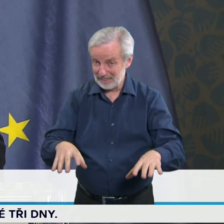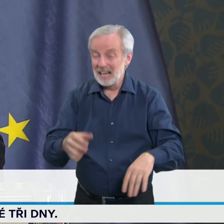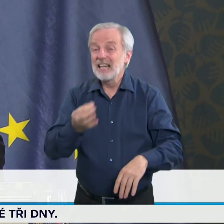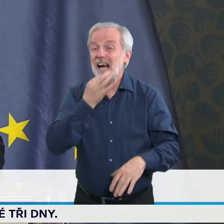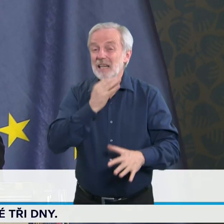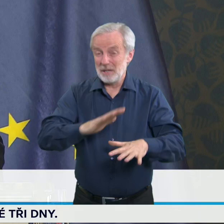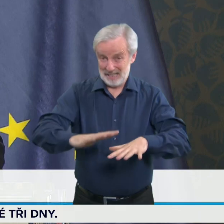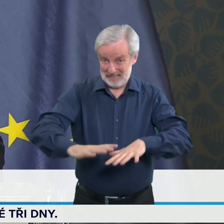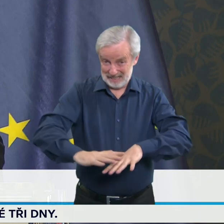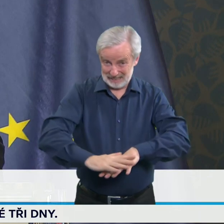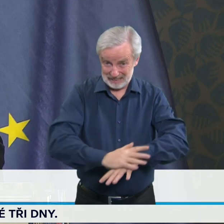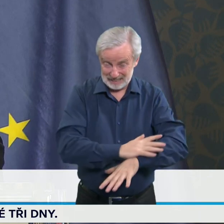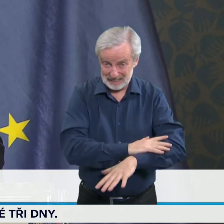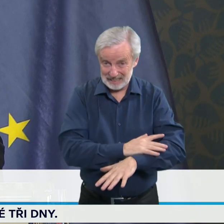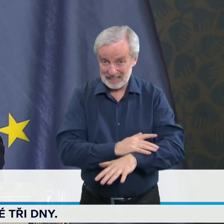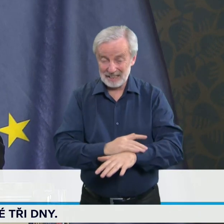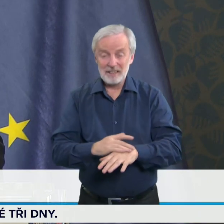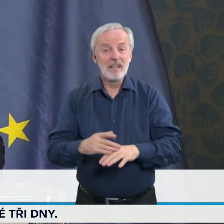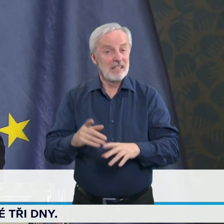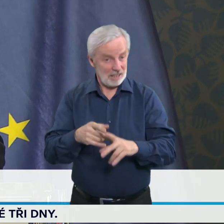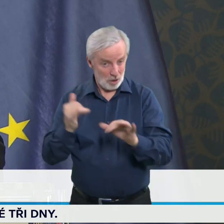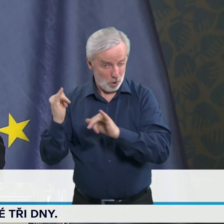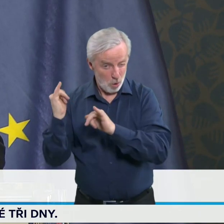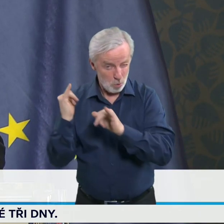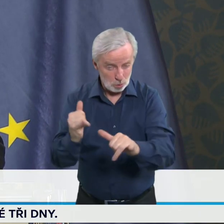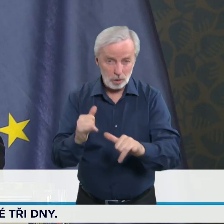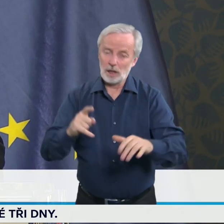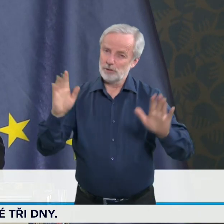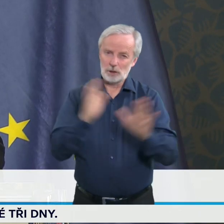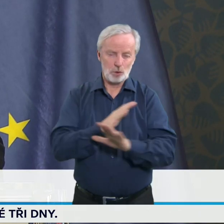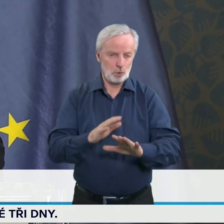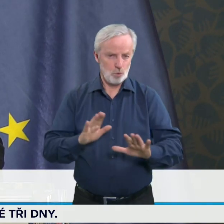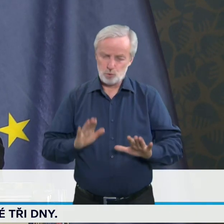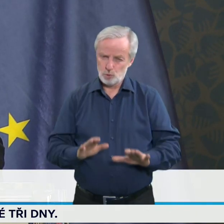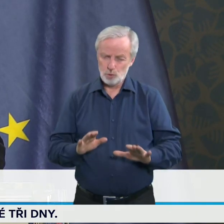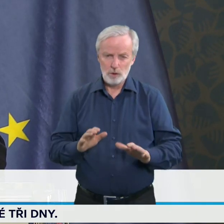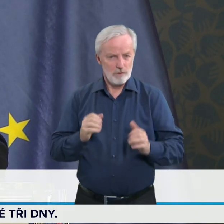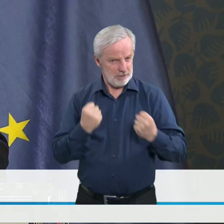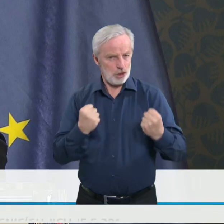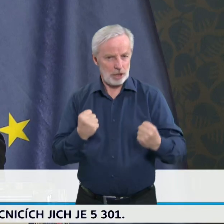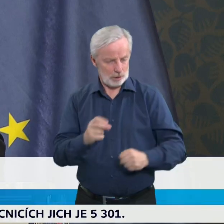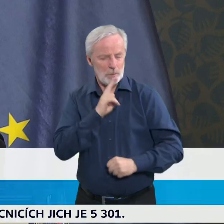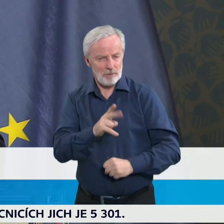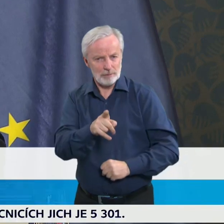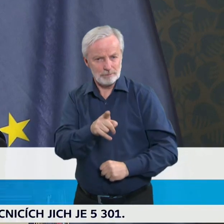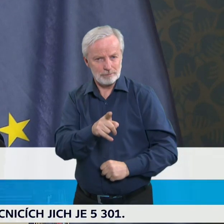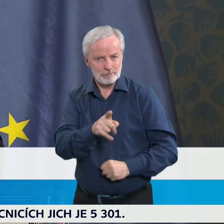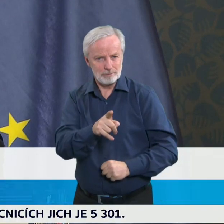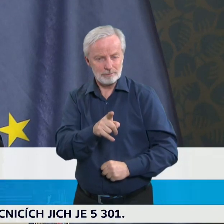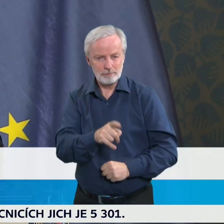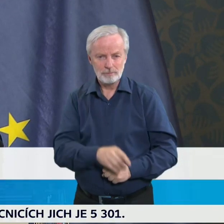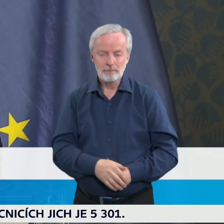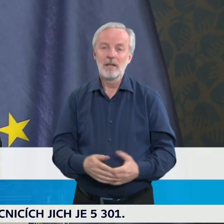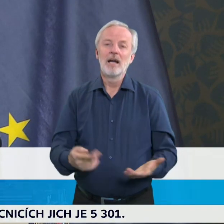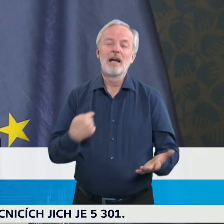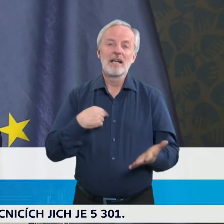vás děje, vy jste rozhodnutý víc té funkci do poslední chvíle. Je to tak? Chápu to dobře. Děkuji. Já zopakuju to, co jsem